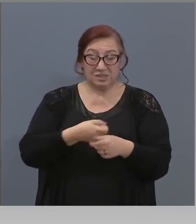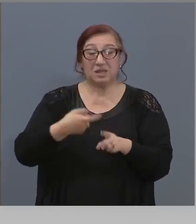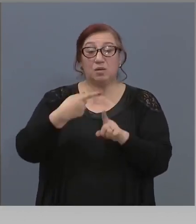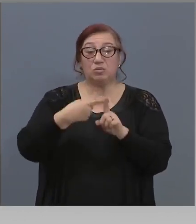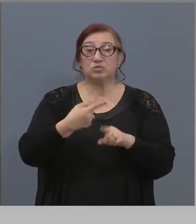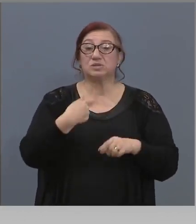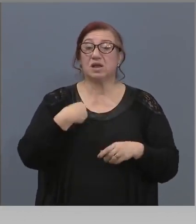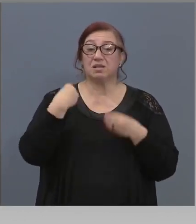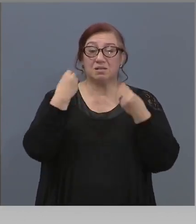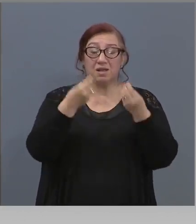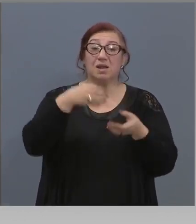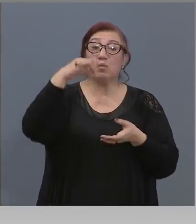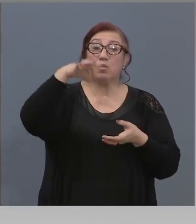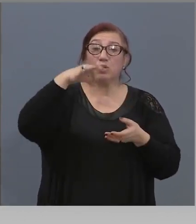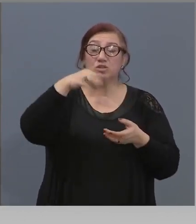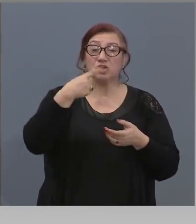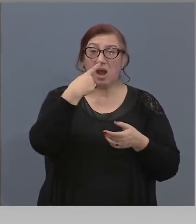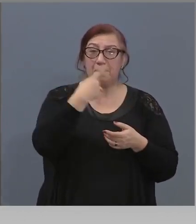един милион тестов.